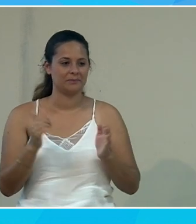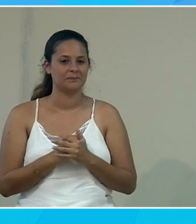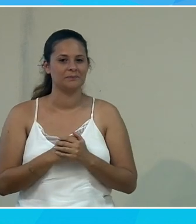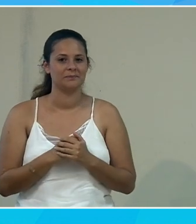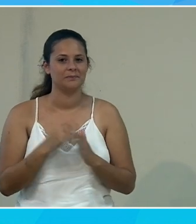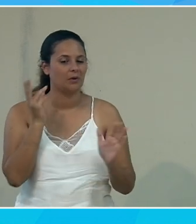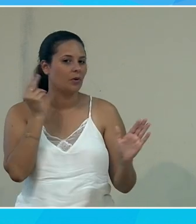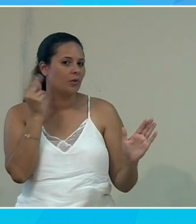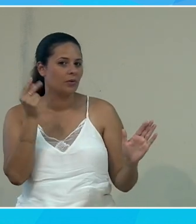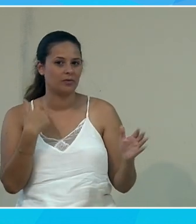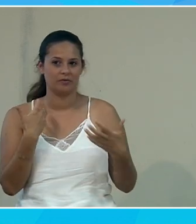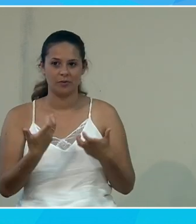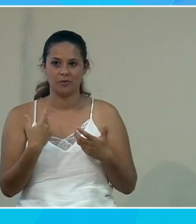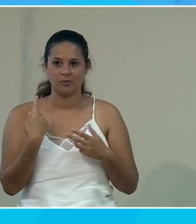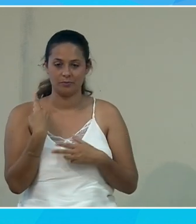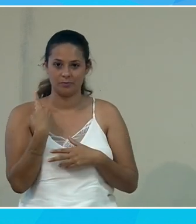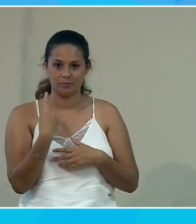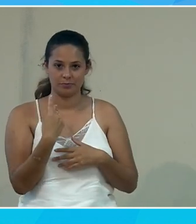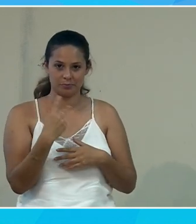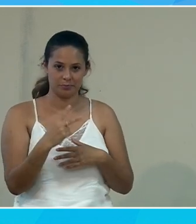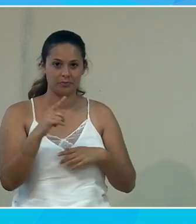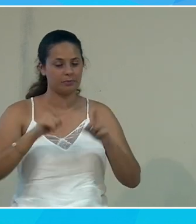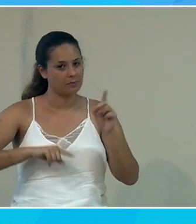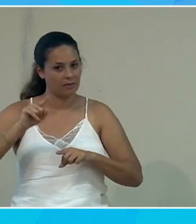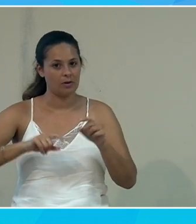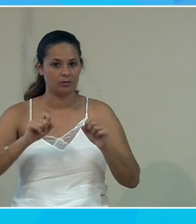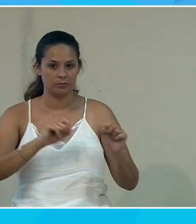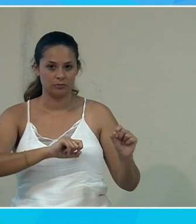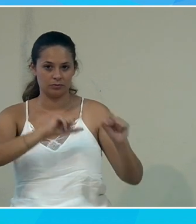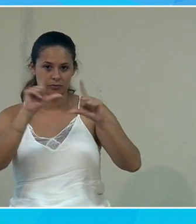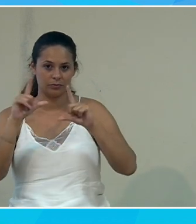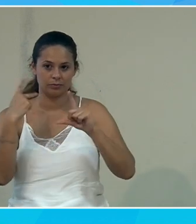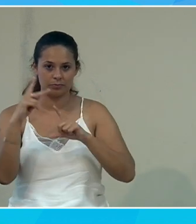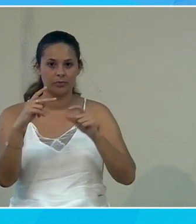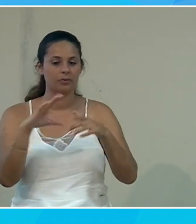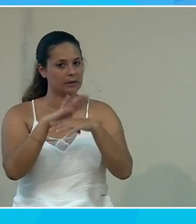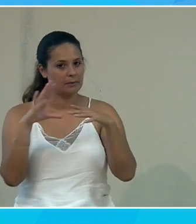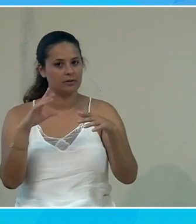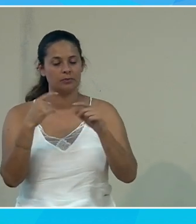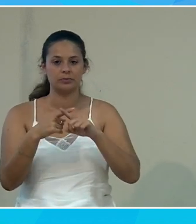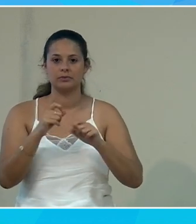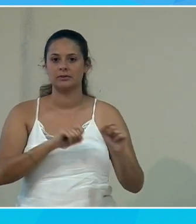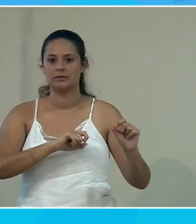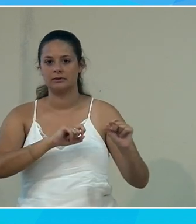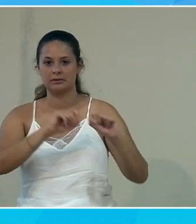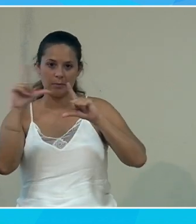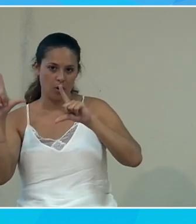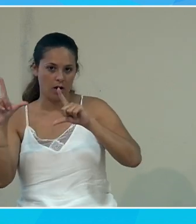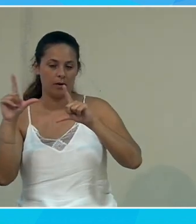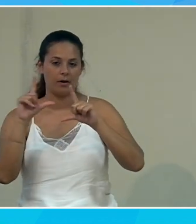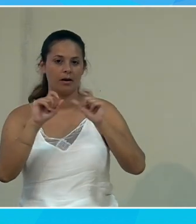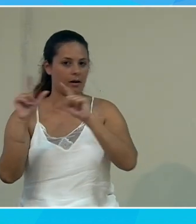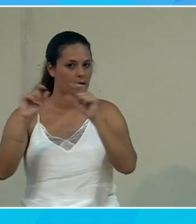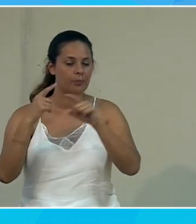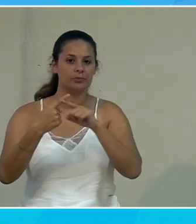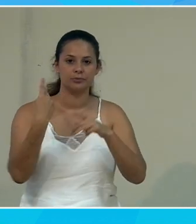oui je vous entends ce qu'on aimerait c'est que vous puissiez de temps switcher sur votre image avec le diaporama qu'on n'est pas que le diaporama parce que vous